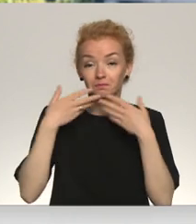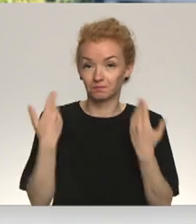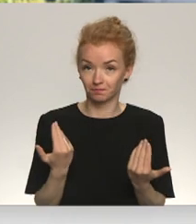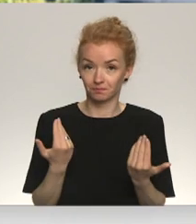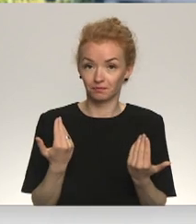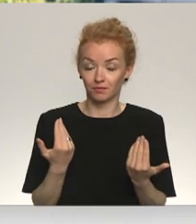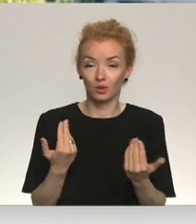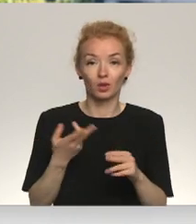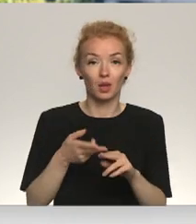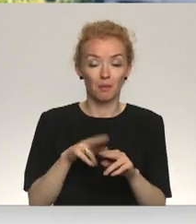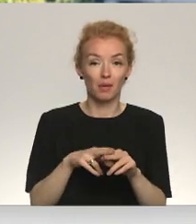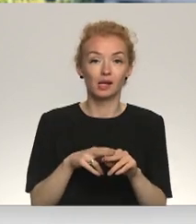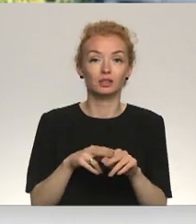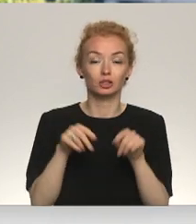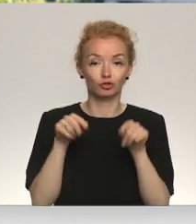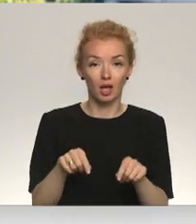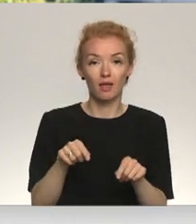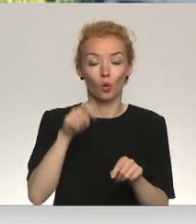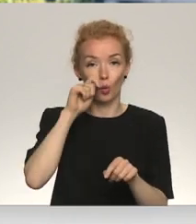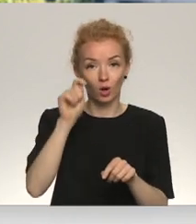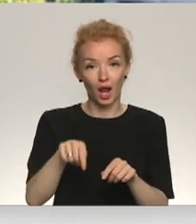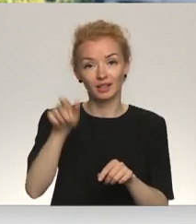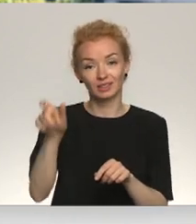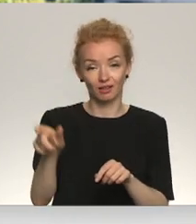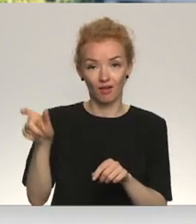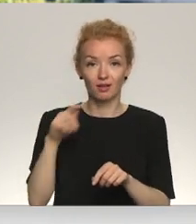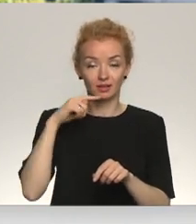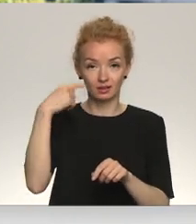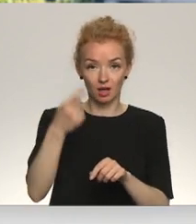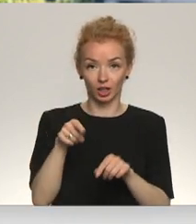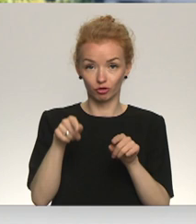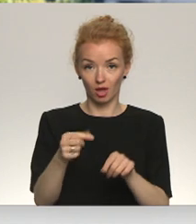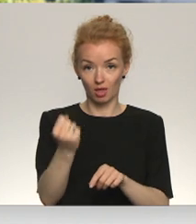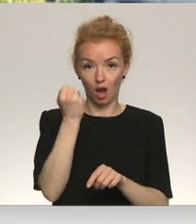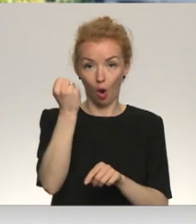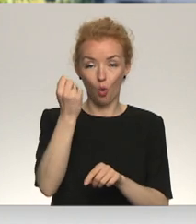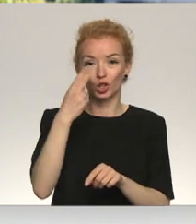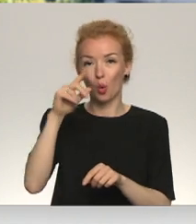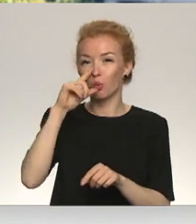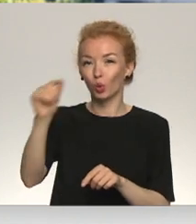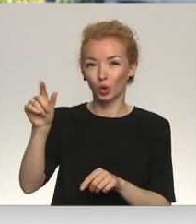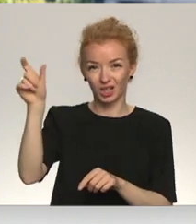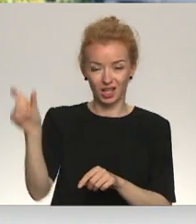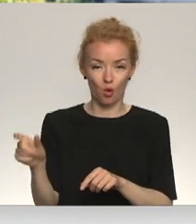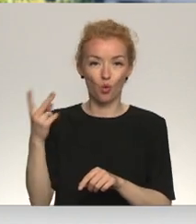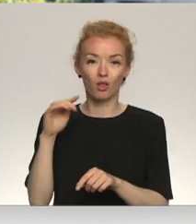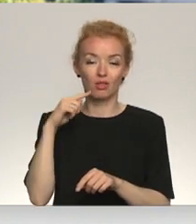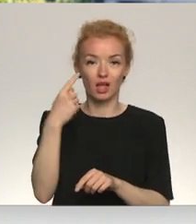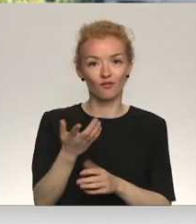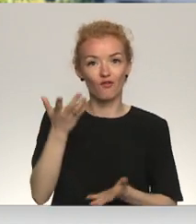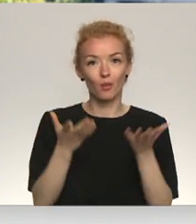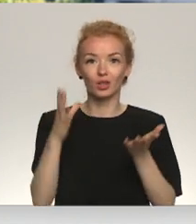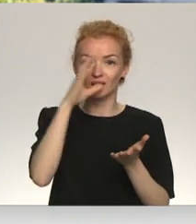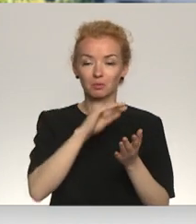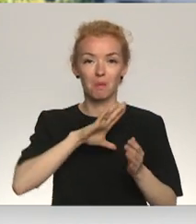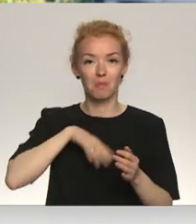kā, kā šeit saka, gan Ukrainas cilvēki, gan arī politiķi, šie draudi, kas izskana no Putina puses, ka, iespējams, varētu pēc